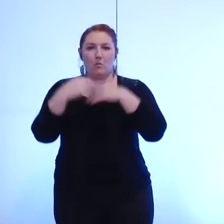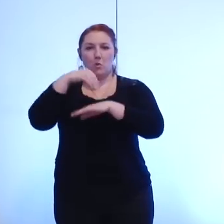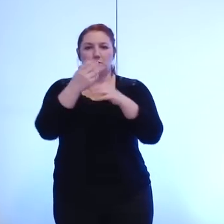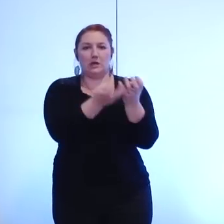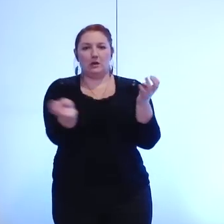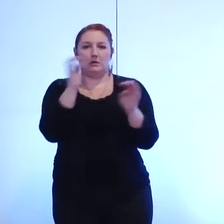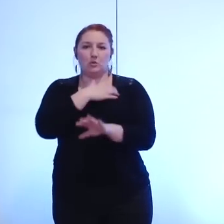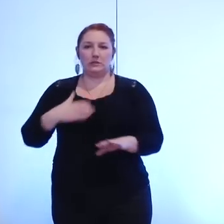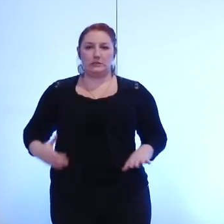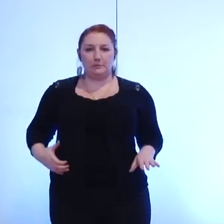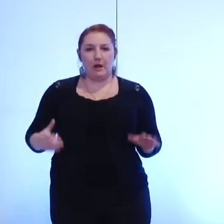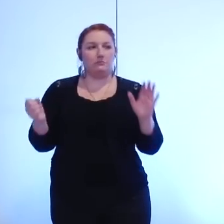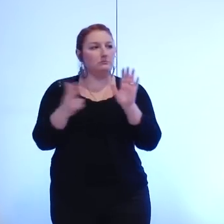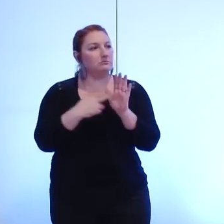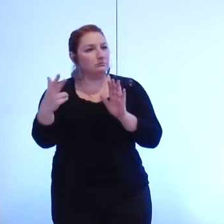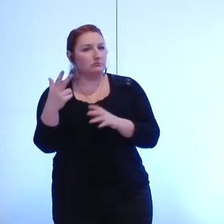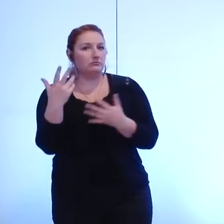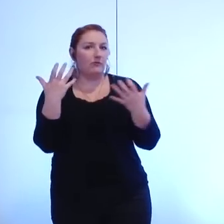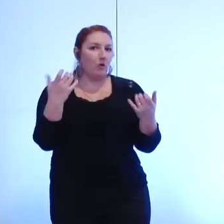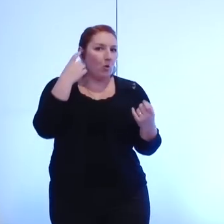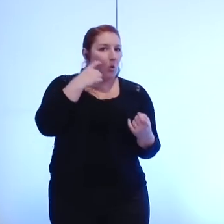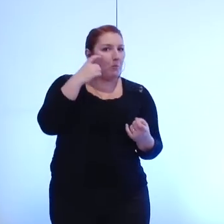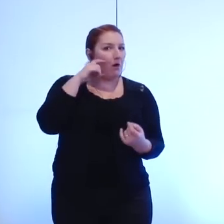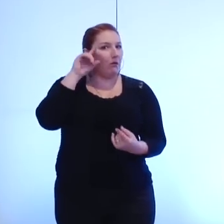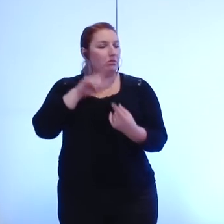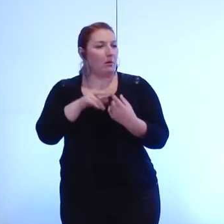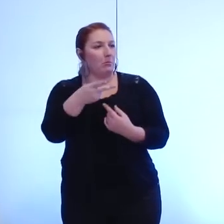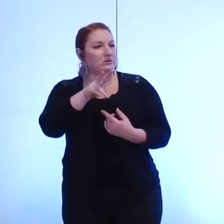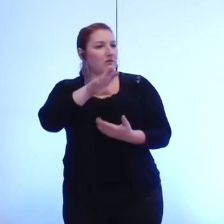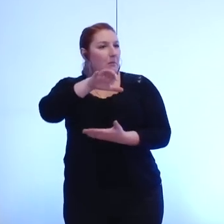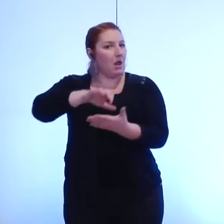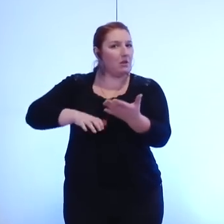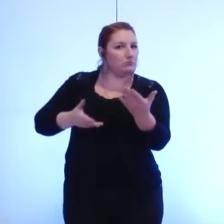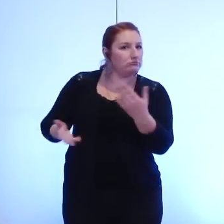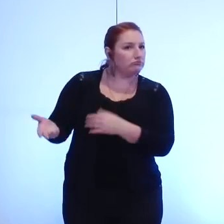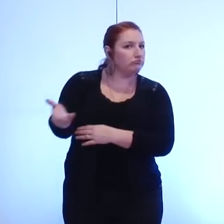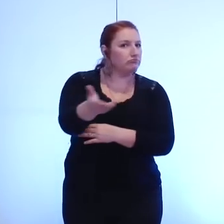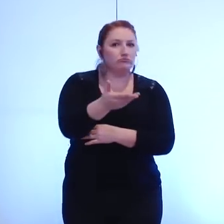y a-t-il des remarques particulières sur ce procès verbal ? Non,